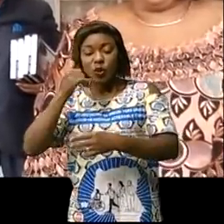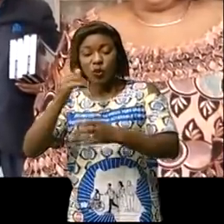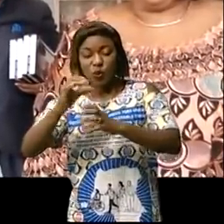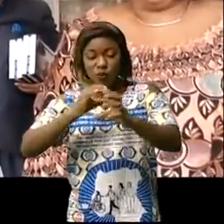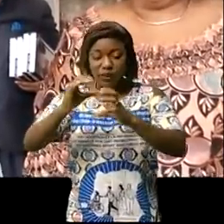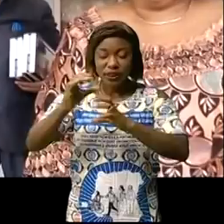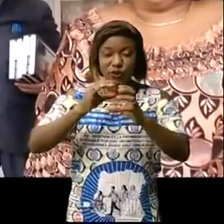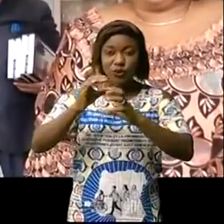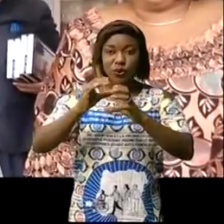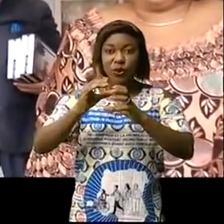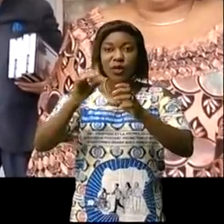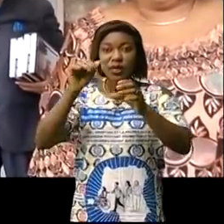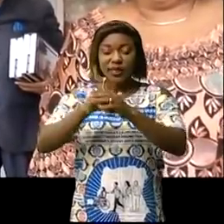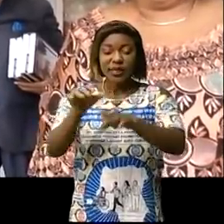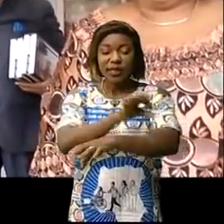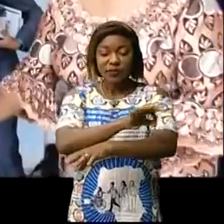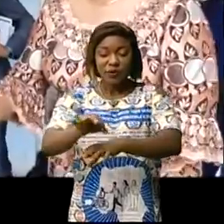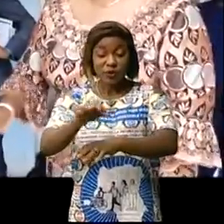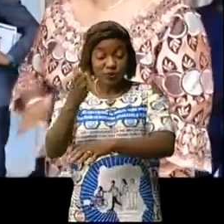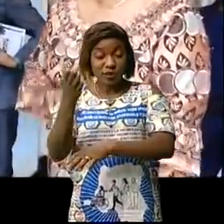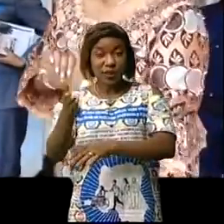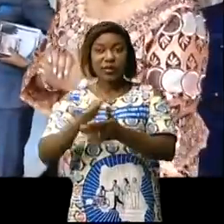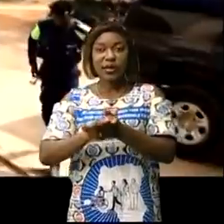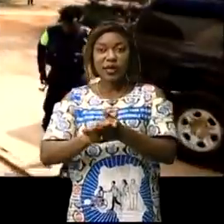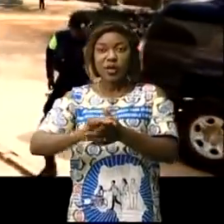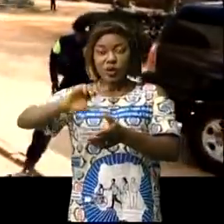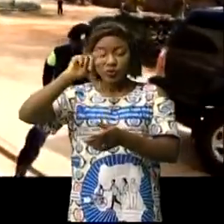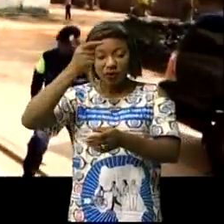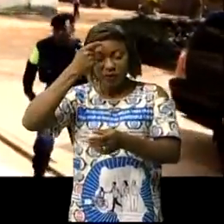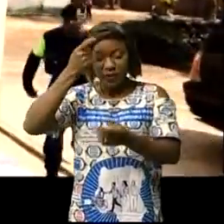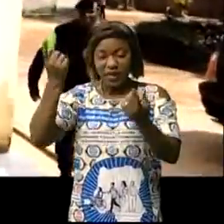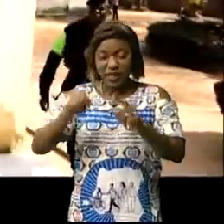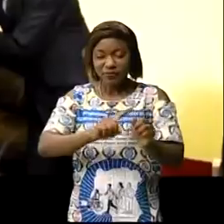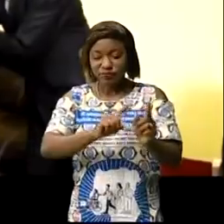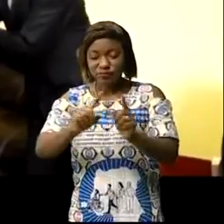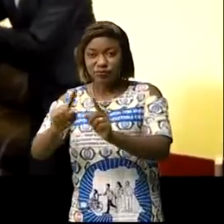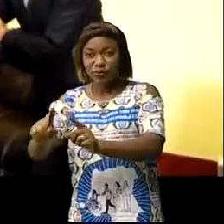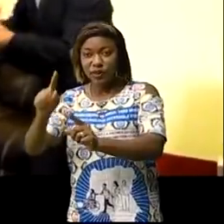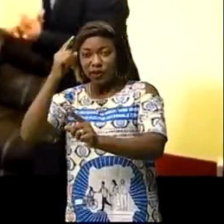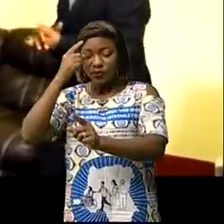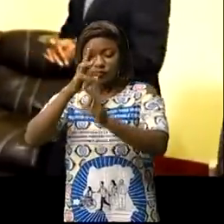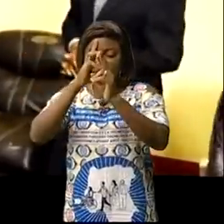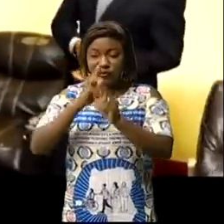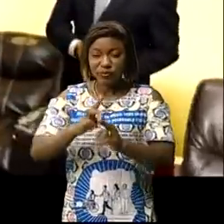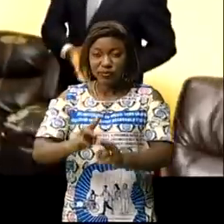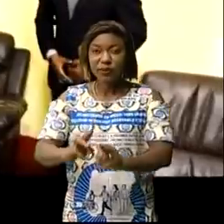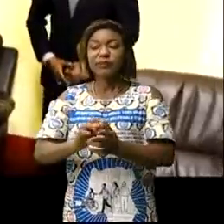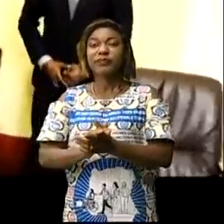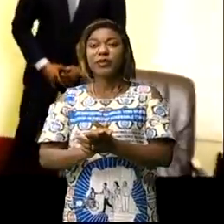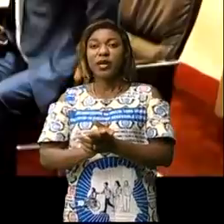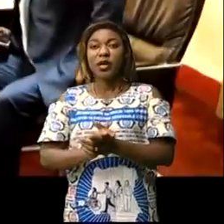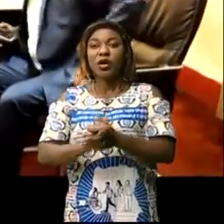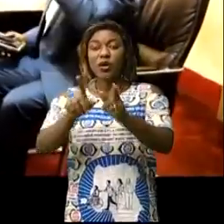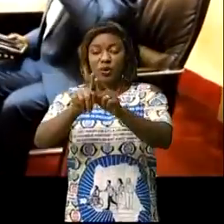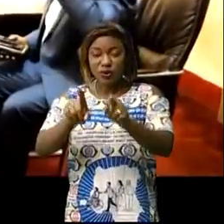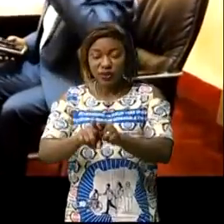la communication au bureau de cet organe délibérant. Au gouverneur de la province, lors de sa présentation de civilité au gouverneur à l'intérim du Olomami, Anani